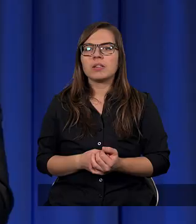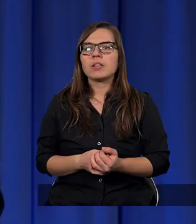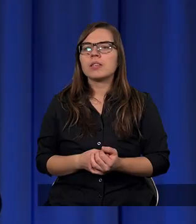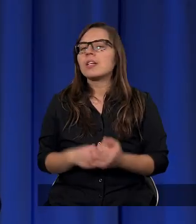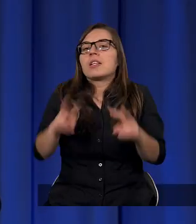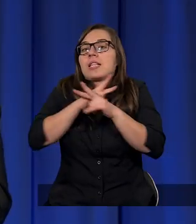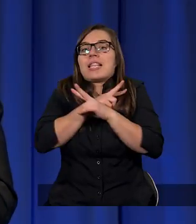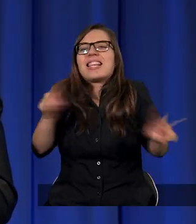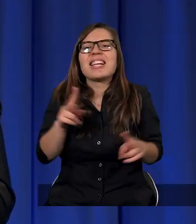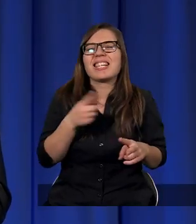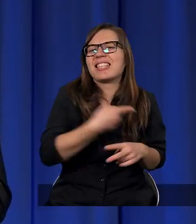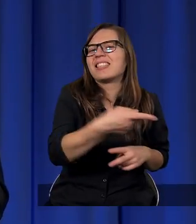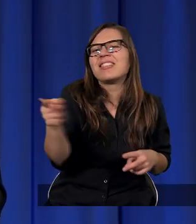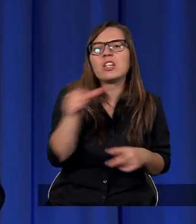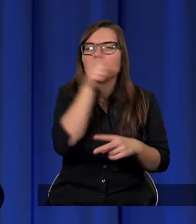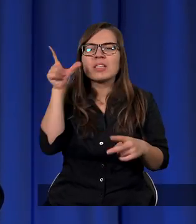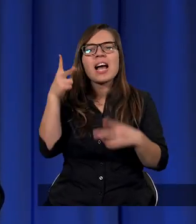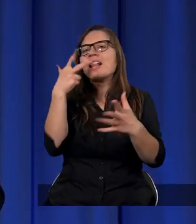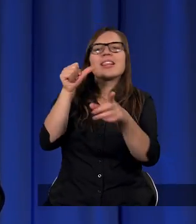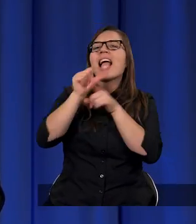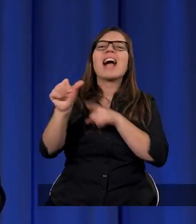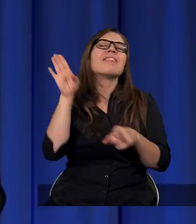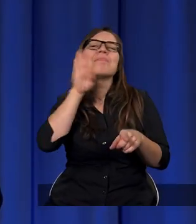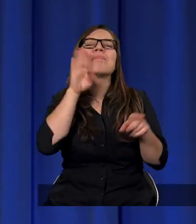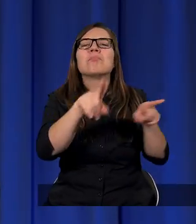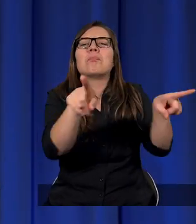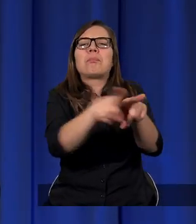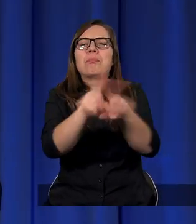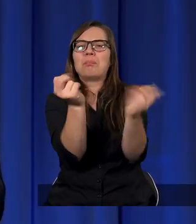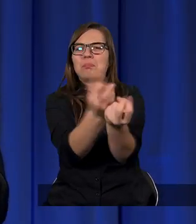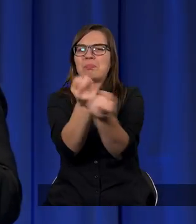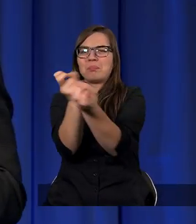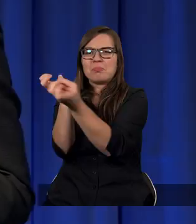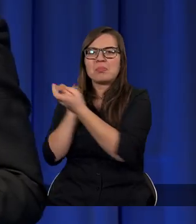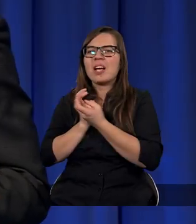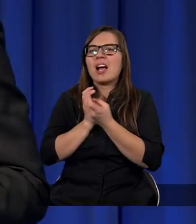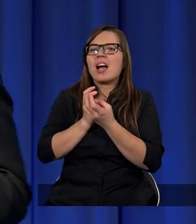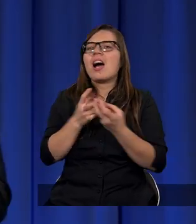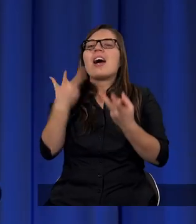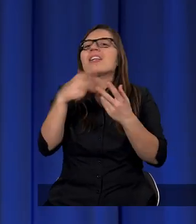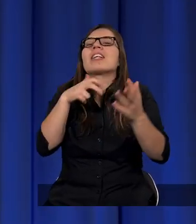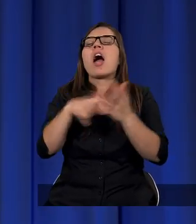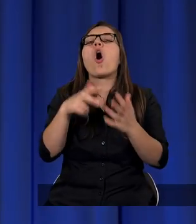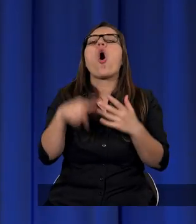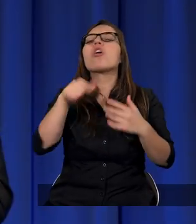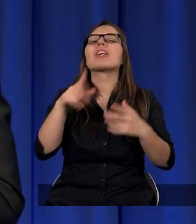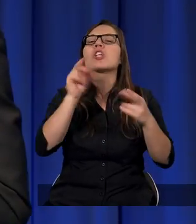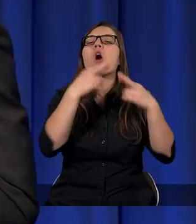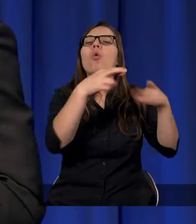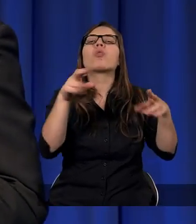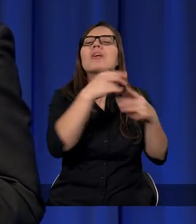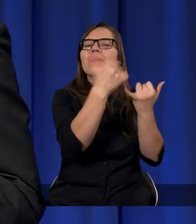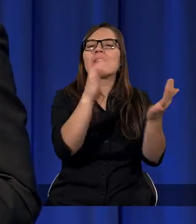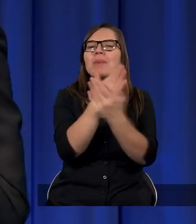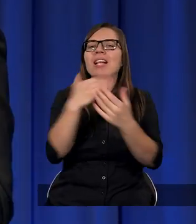I nikt z nas nie jest taki sam. To znaczy, nie chodzi mi o to, że różnimy się między sobą. Ale